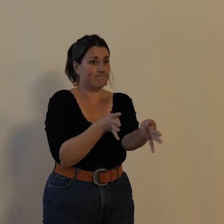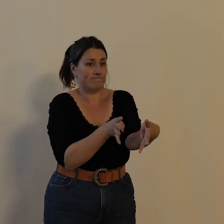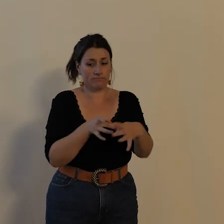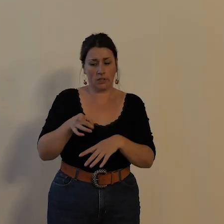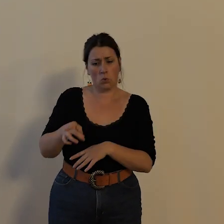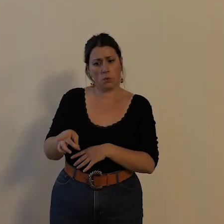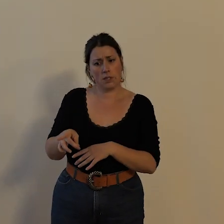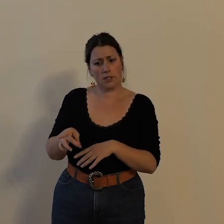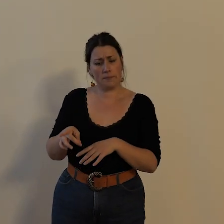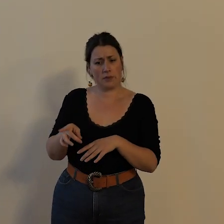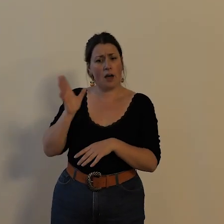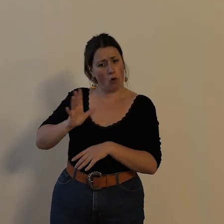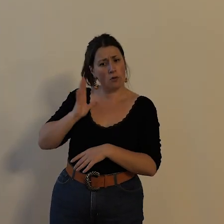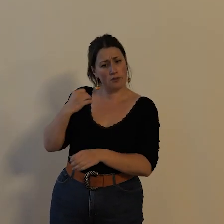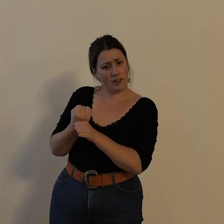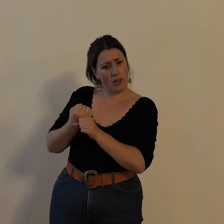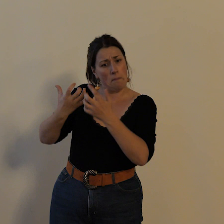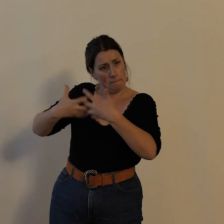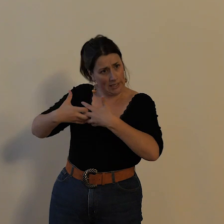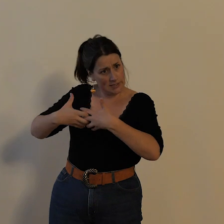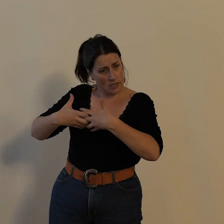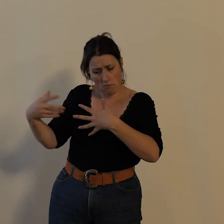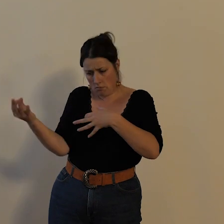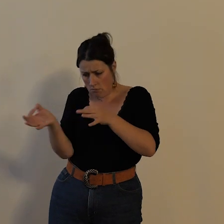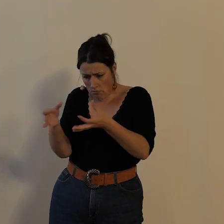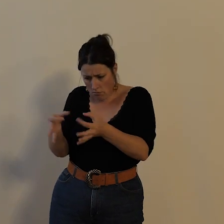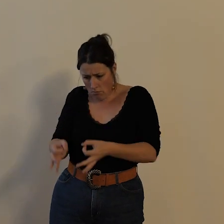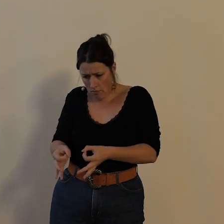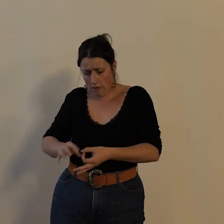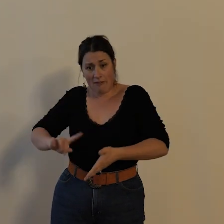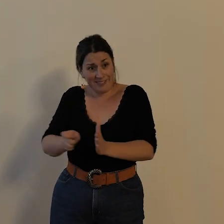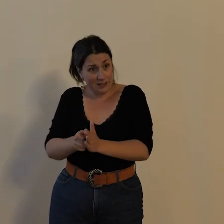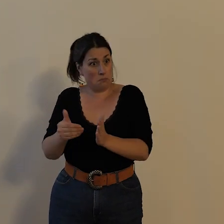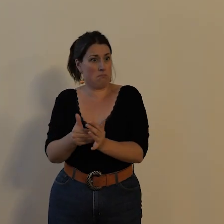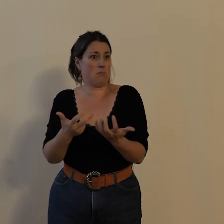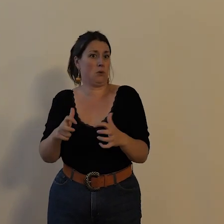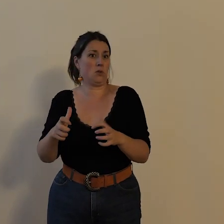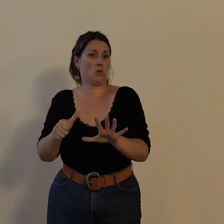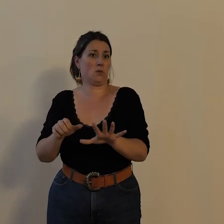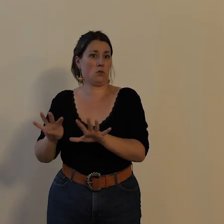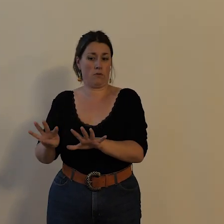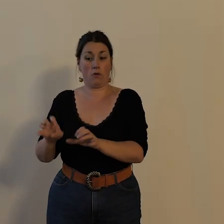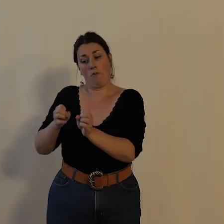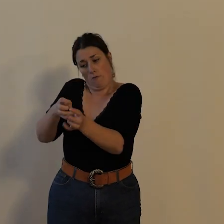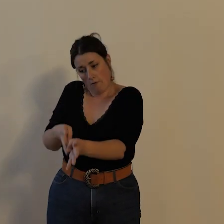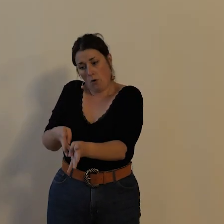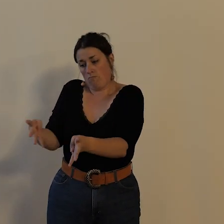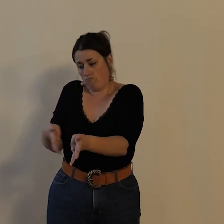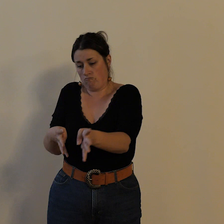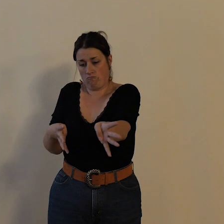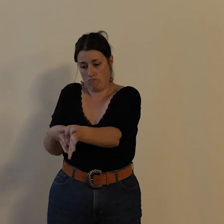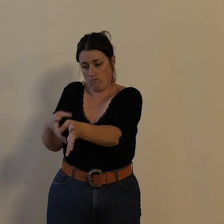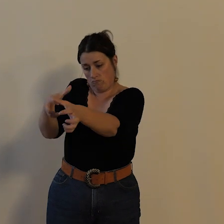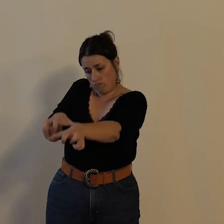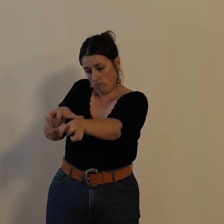mécanicien à façon invente en 1869 une bicyclette qu'il est autorisé